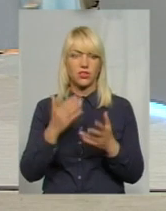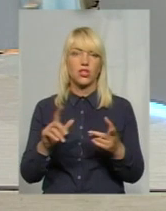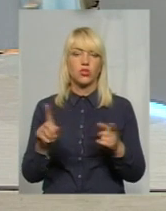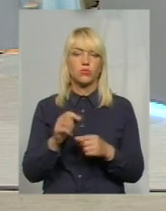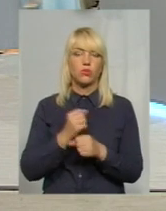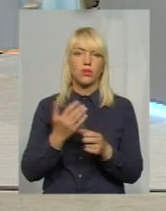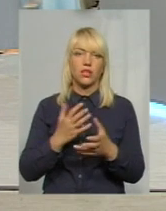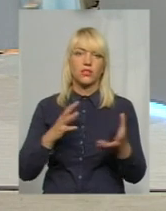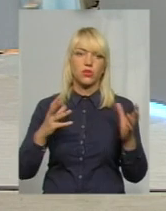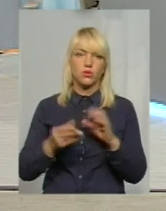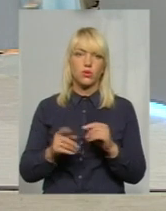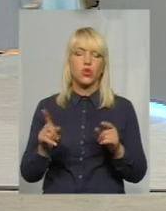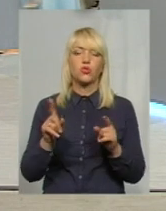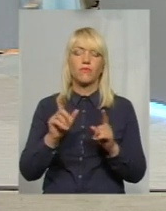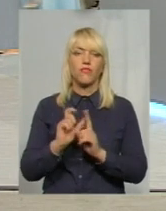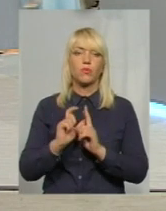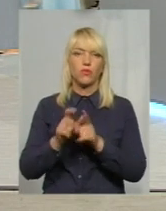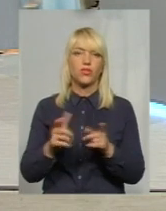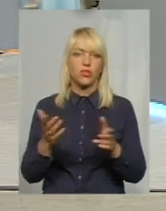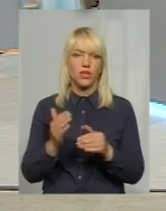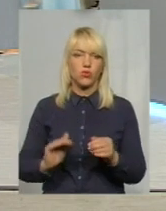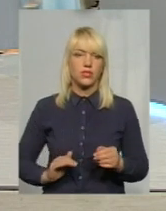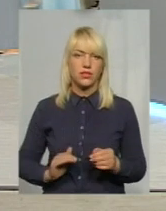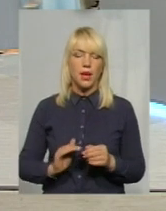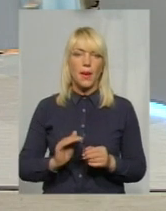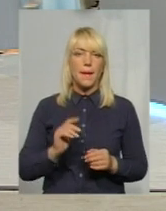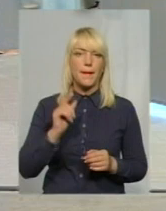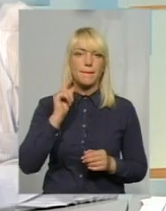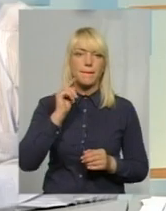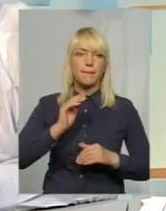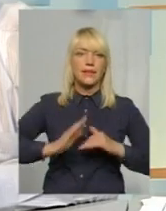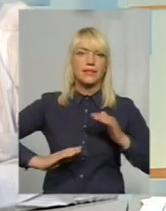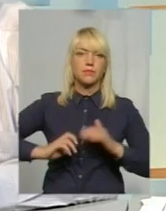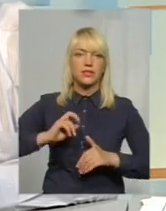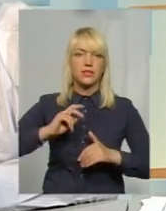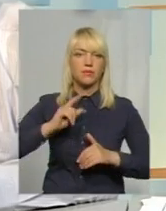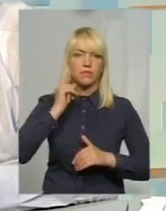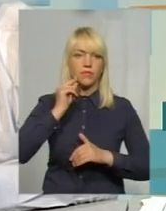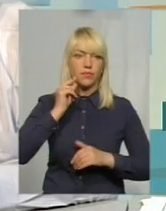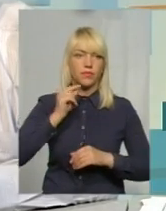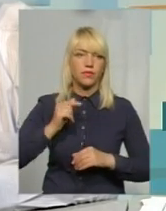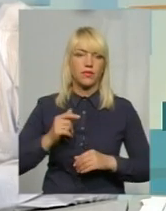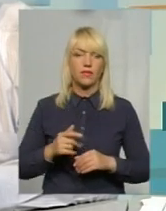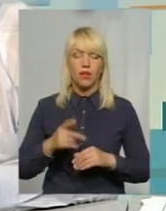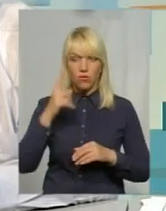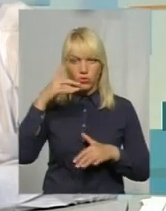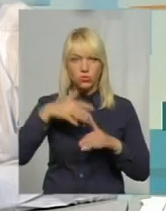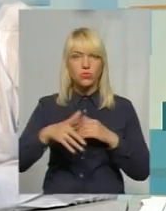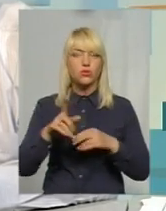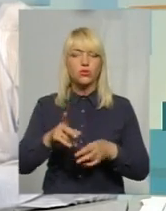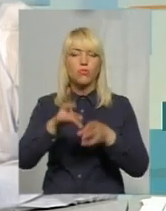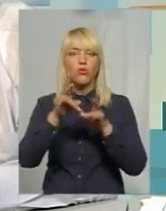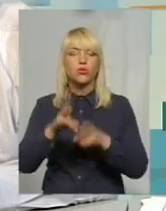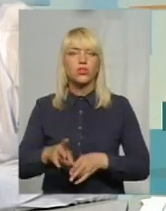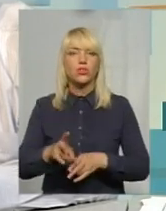відповісти пасічникам? Чи то не так? Ну, агропідприємство, це не тобі, постраждав пасічник, в більшості звертаються